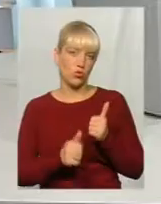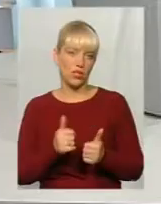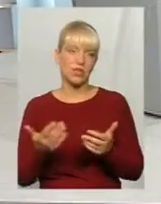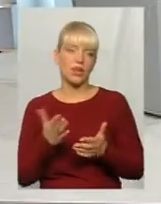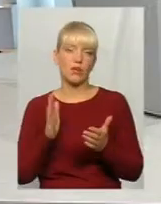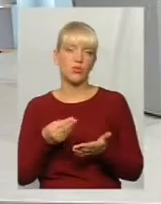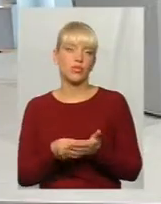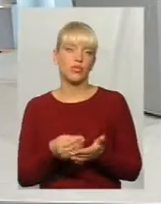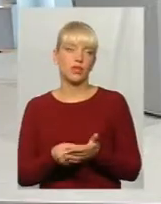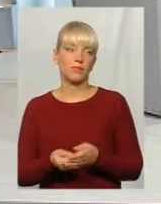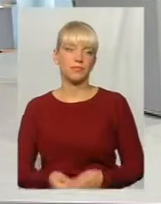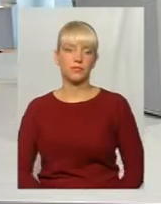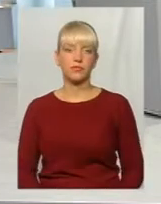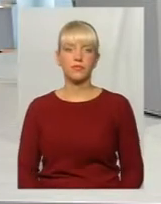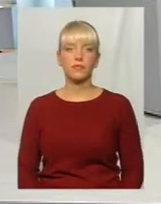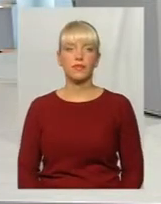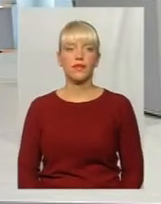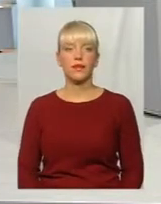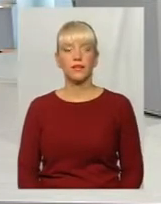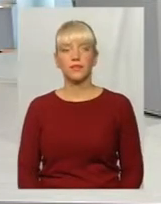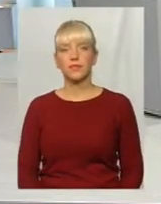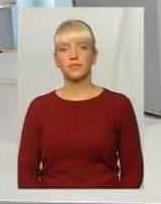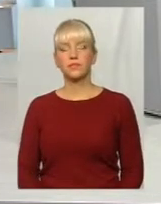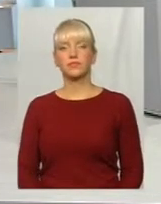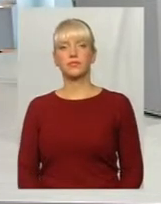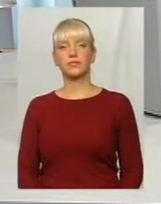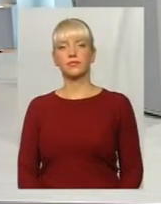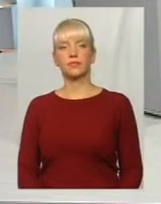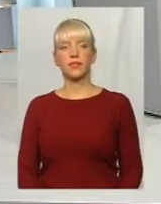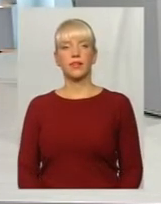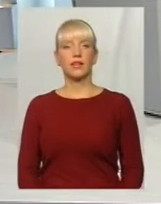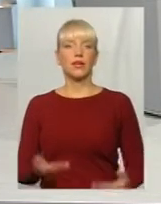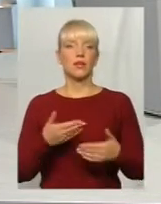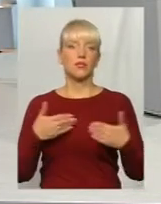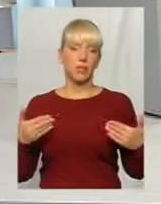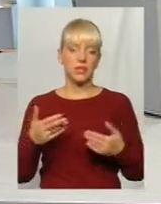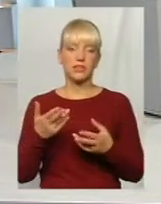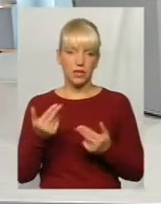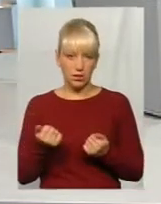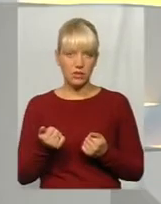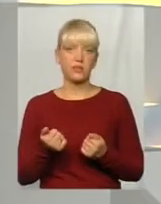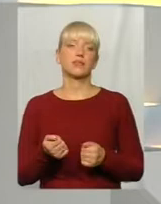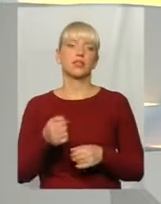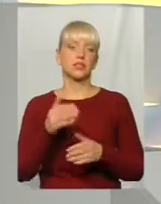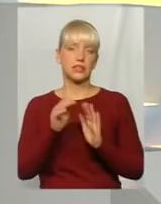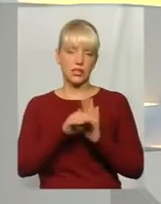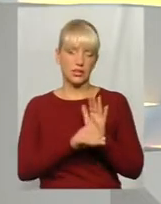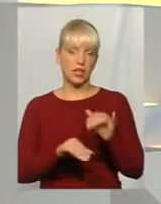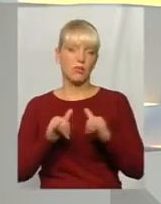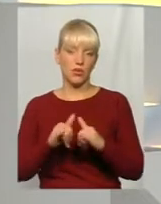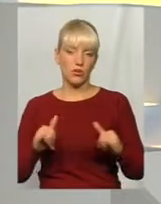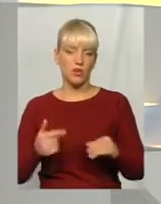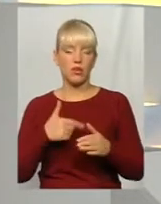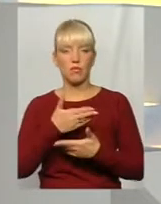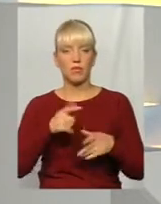Дякую. Пане Олексій, у вас є коментар? Так, ось система розвивається, і як ми почали працювати з державною та